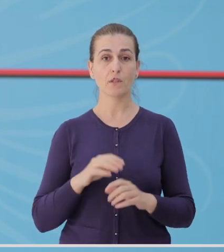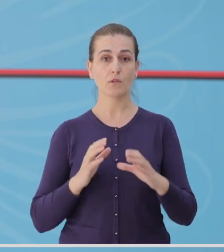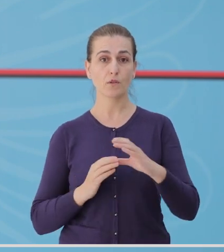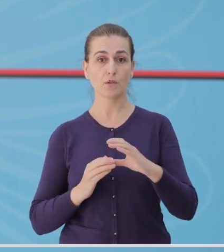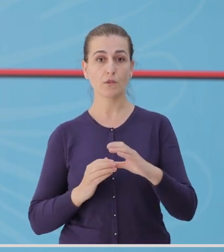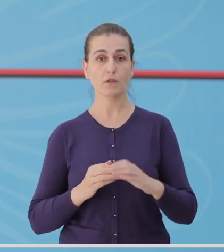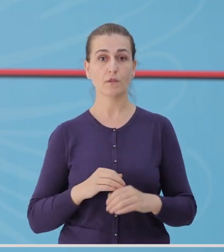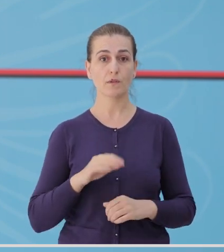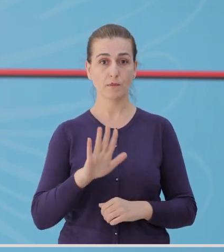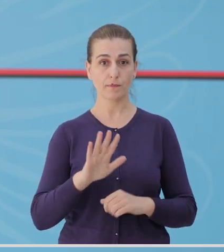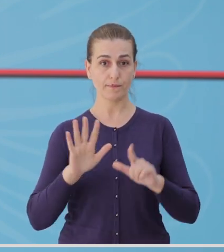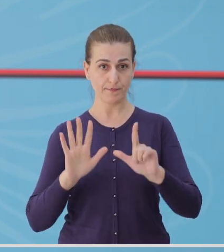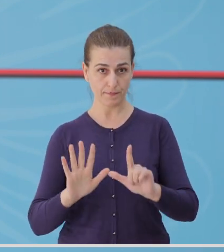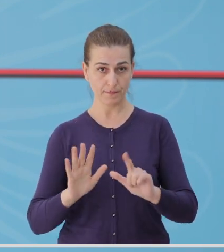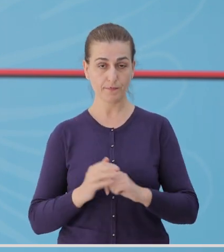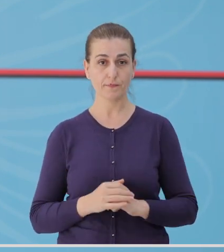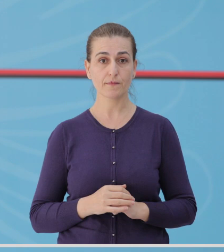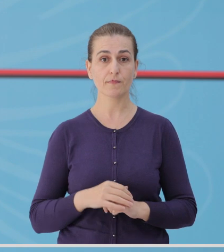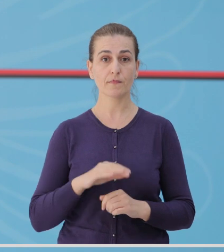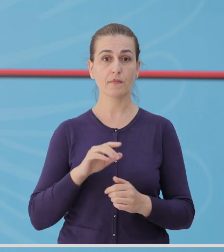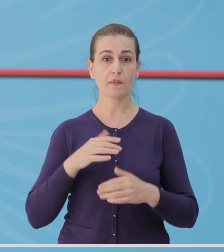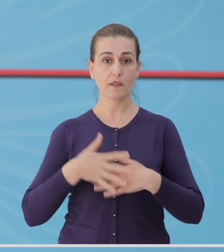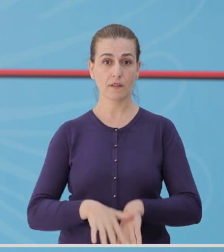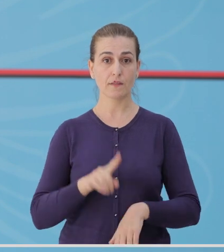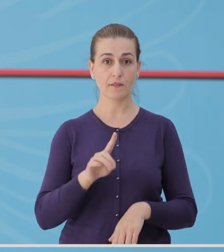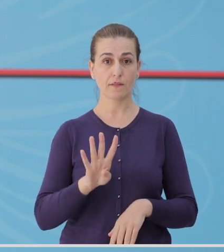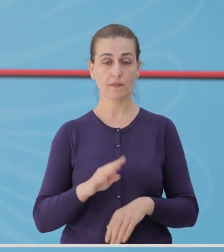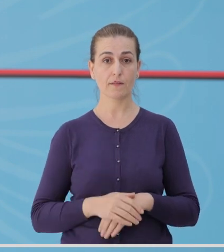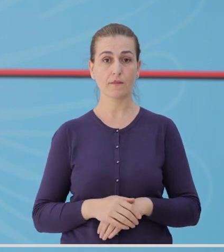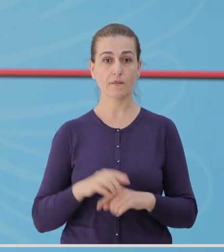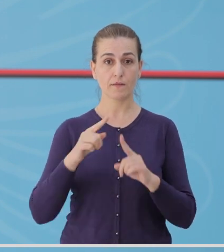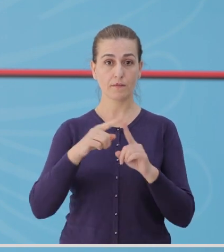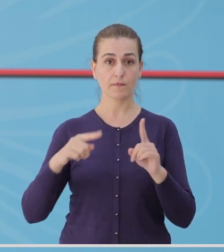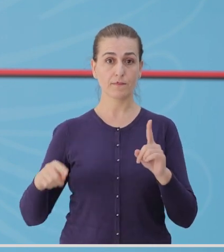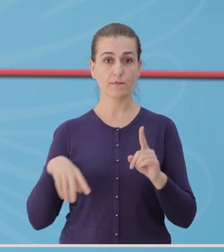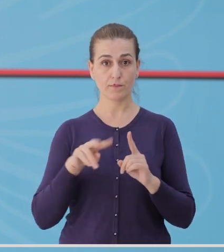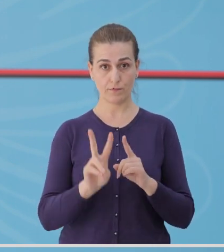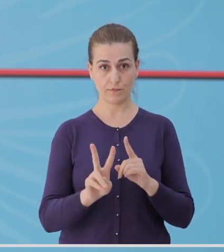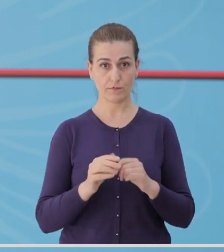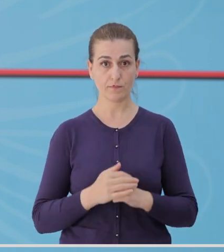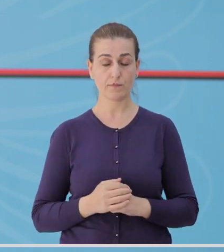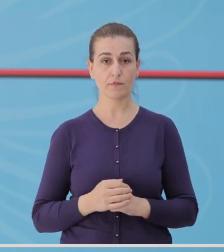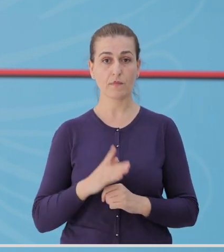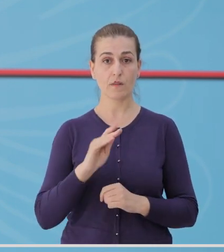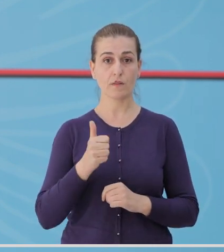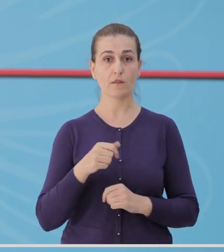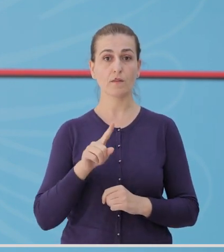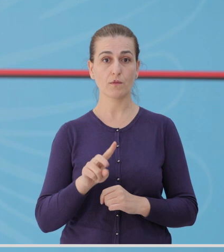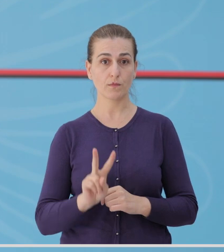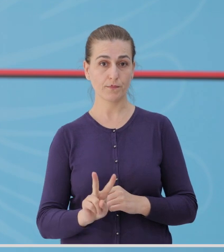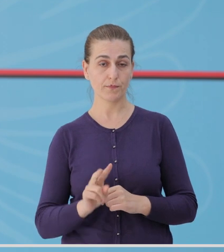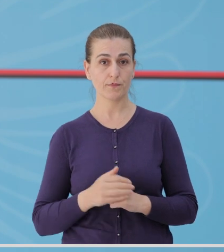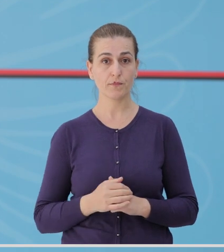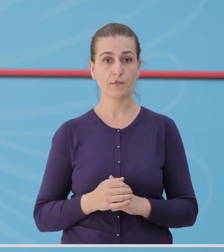Shkodër, 57 raste, Lejsh, 14 raste, Berat, 2, Has, 12